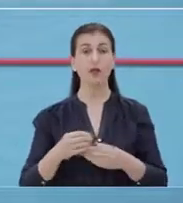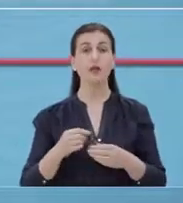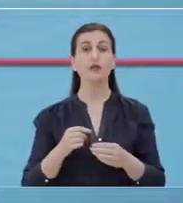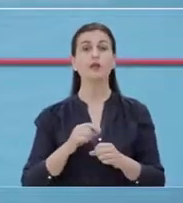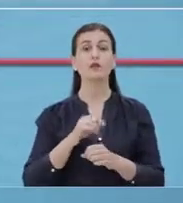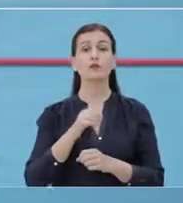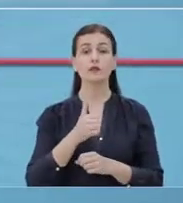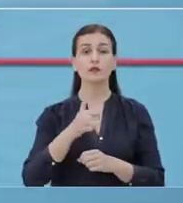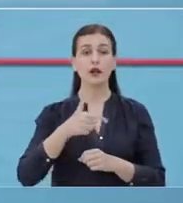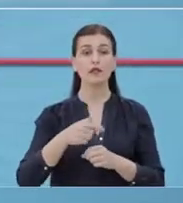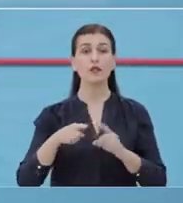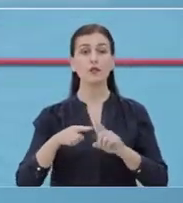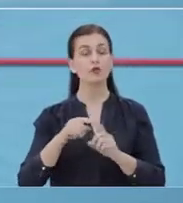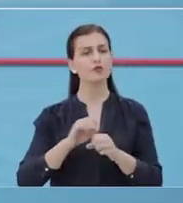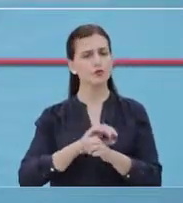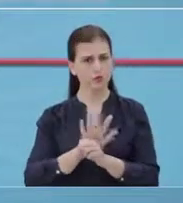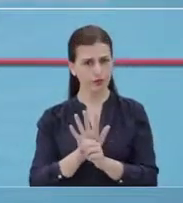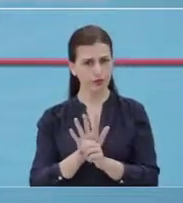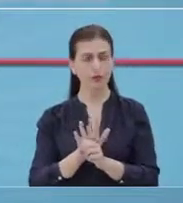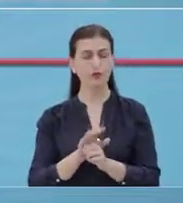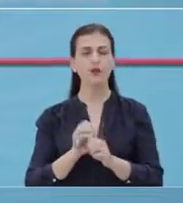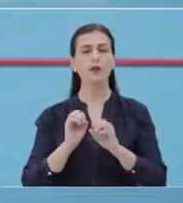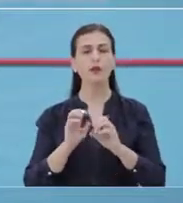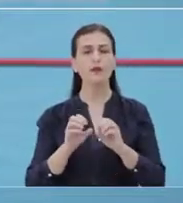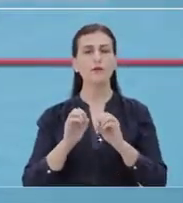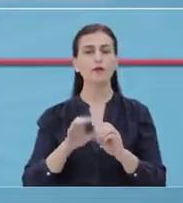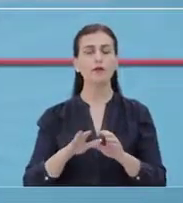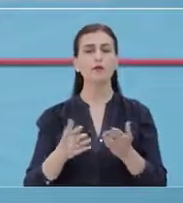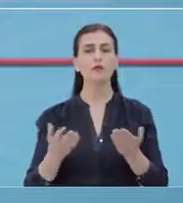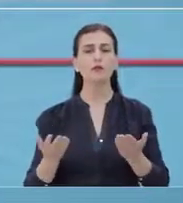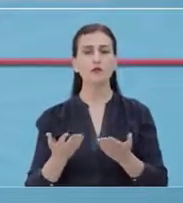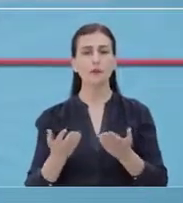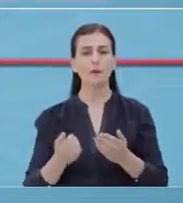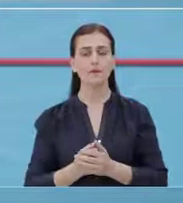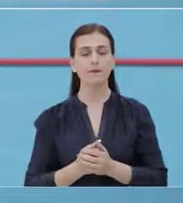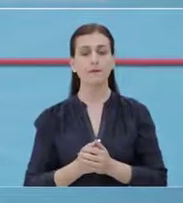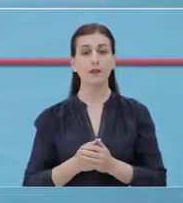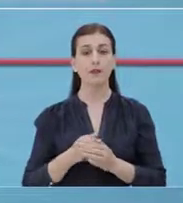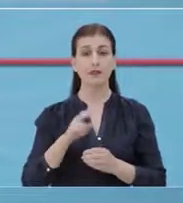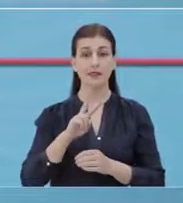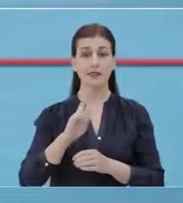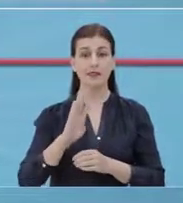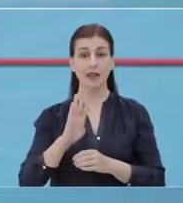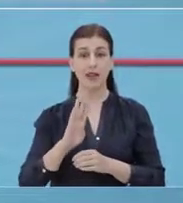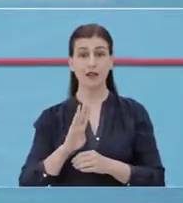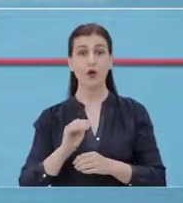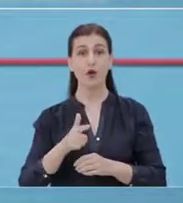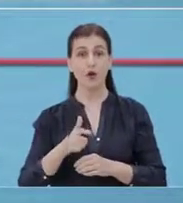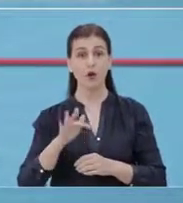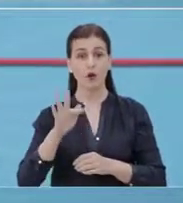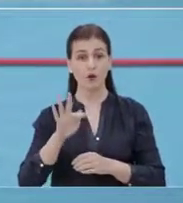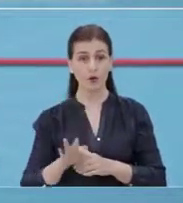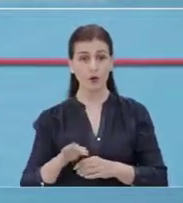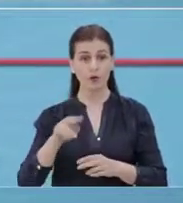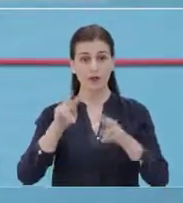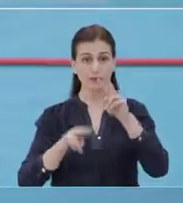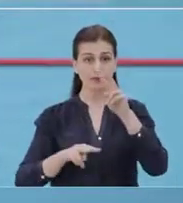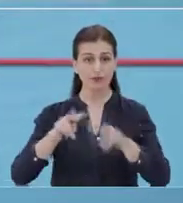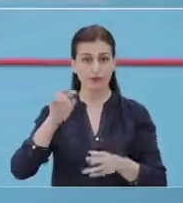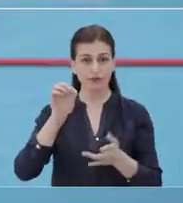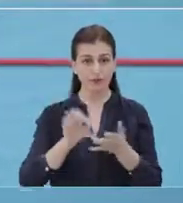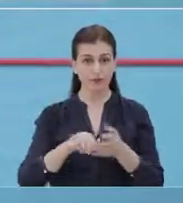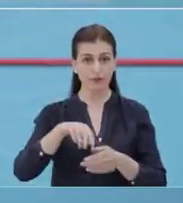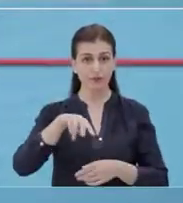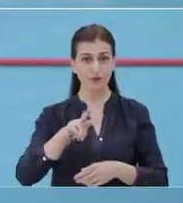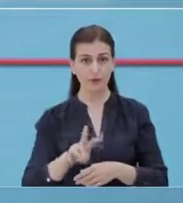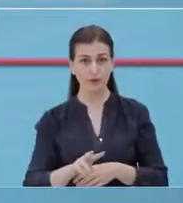të sëmundjes COVID-19 në Shqipri, ju bëjmë me dje se, gjatë këtyre 24 orve janë testuar